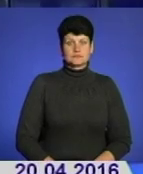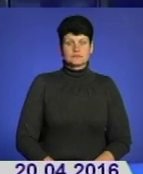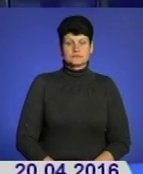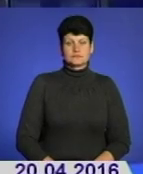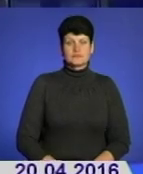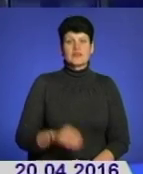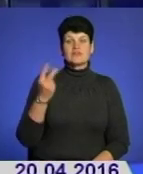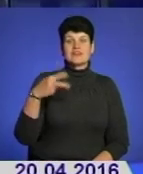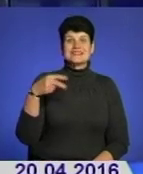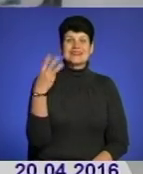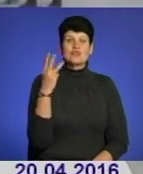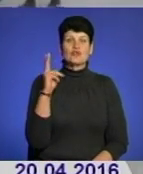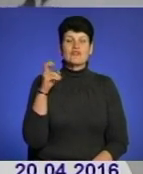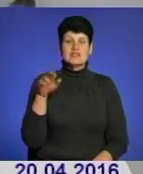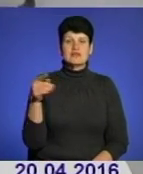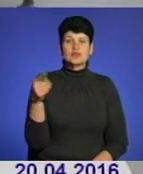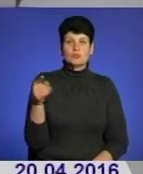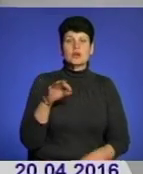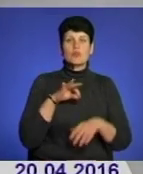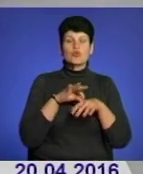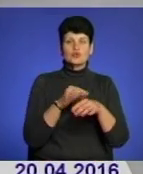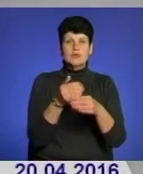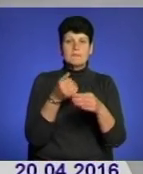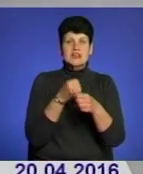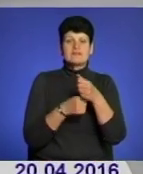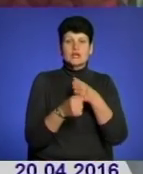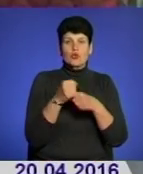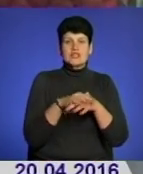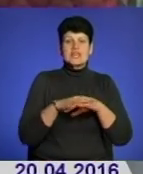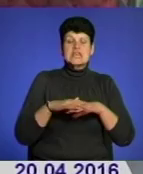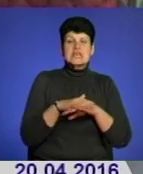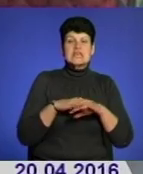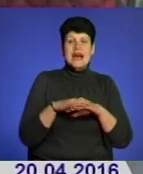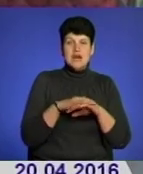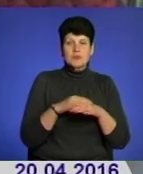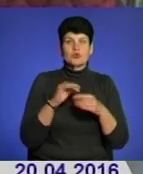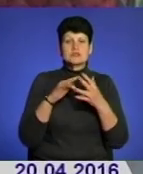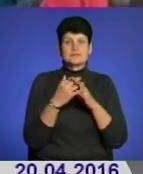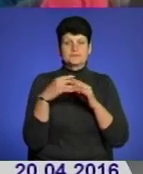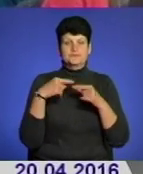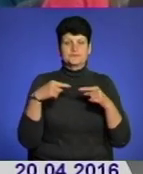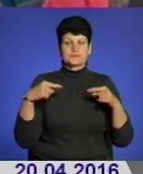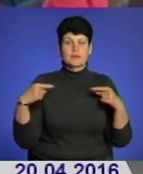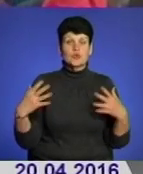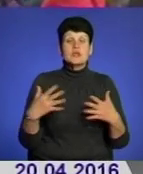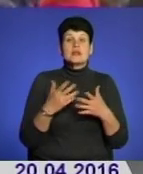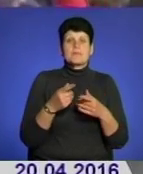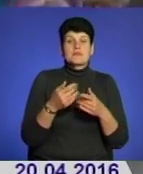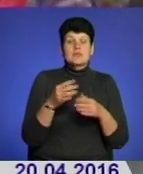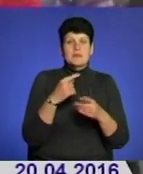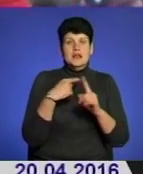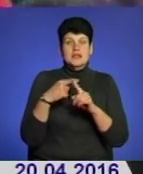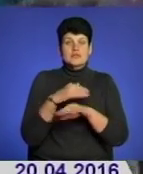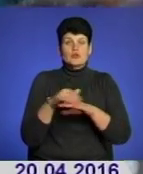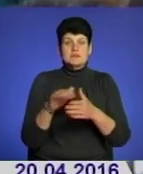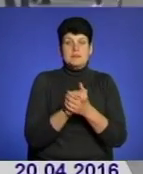23 квітня у Тернополі проведуть передвеликодній ярмарок сільськогосподарської продукції. Торговиці пройдуть у чотирьох мікрорайонах міста. На перехресті вулиць